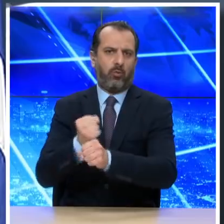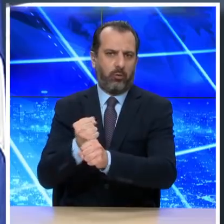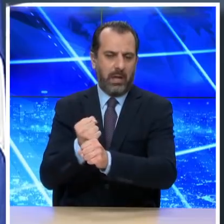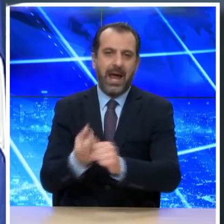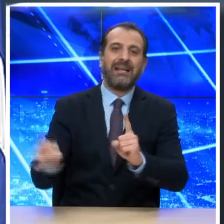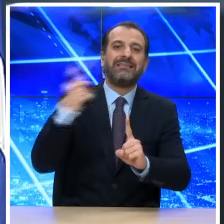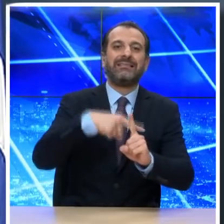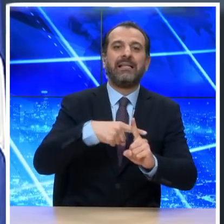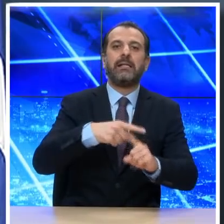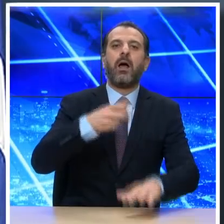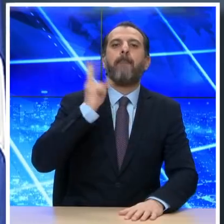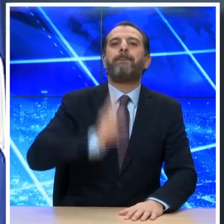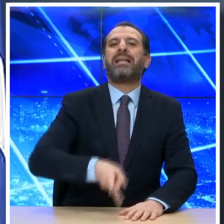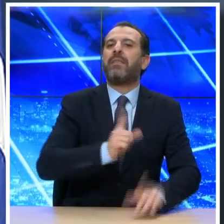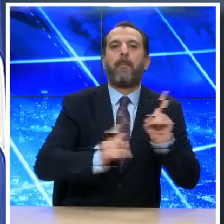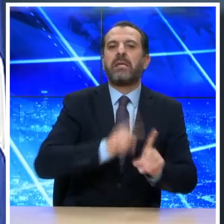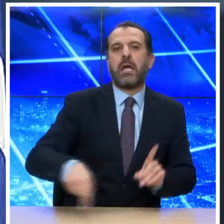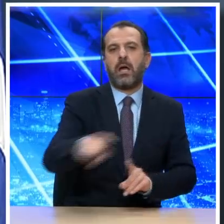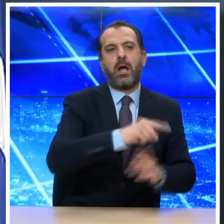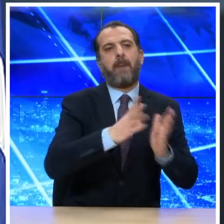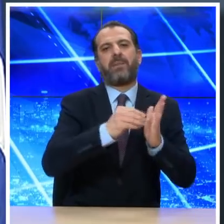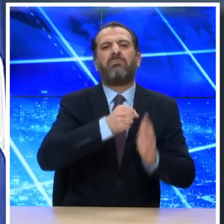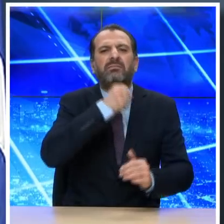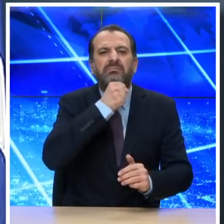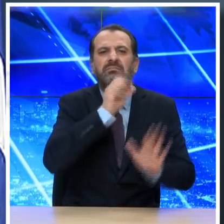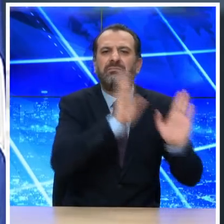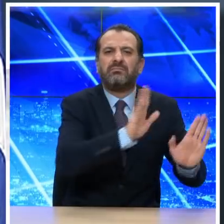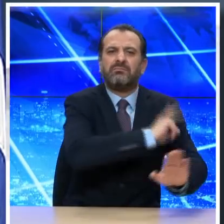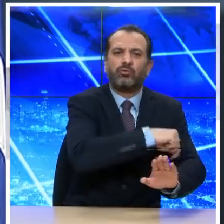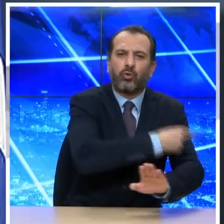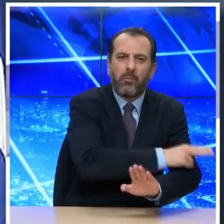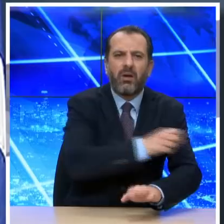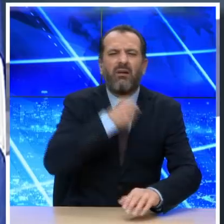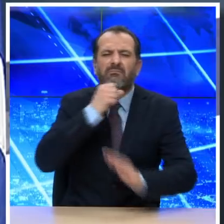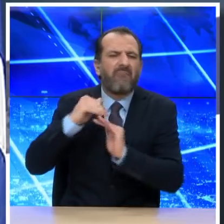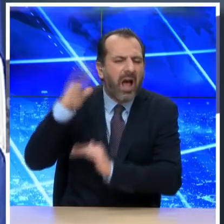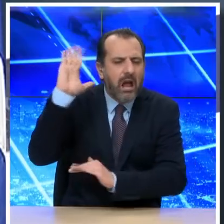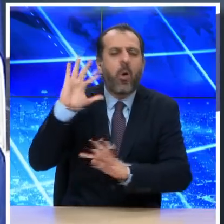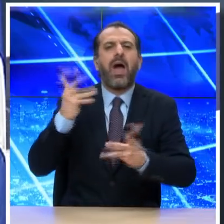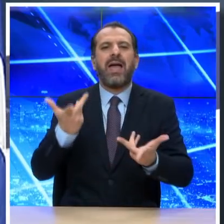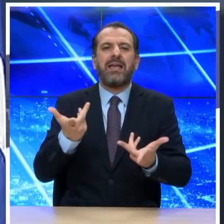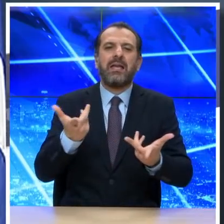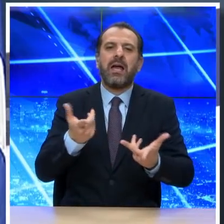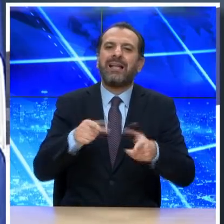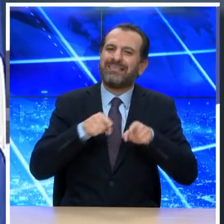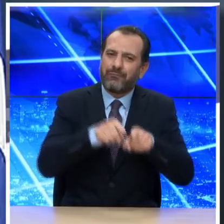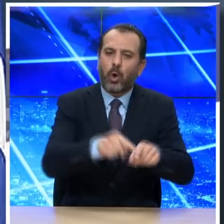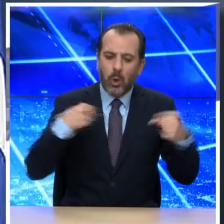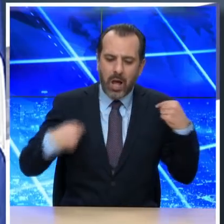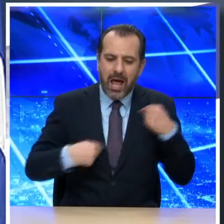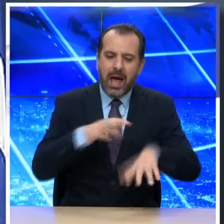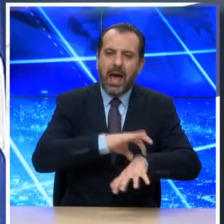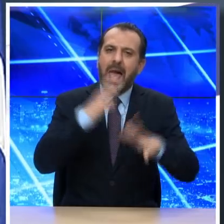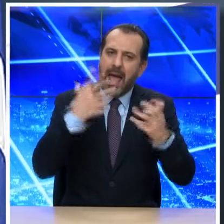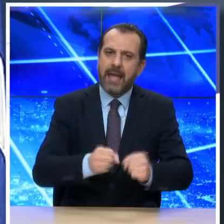νόσηση, όπως είναι οι άνθρωποι που είναι στα γεροκομεία οι υπέργοι, οι άνθρωποι με σοβαρό υποκείμενο νόσημα. Μέλη της Επιτροπής μας